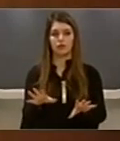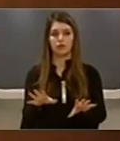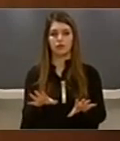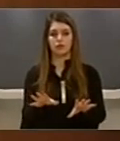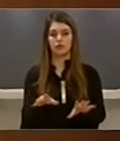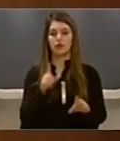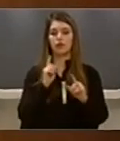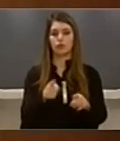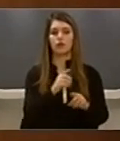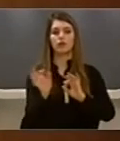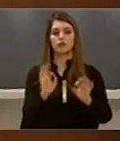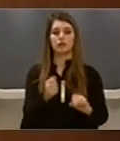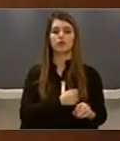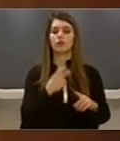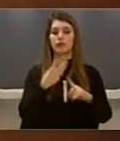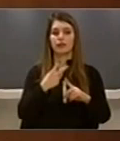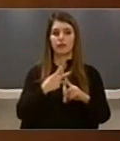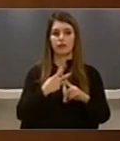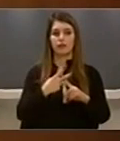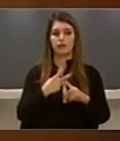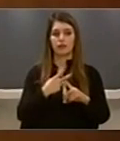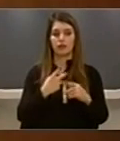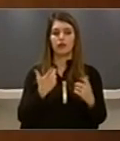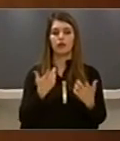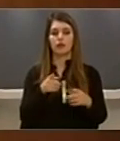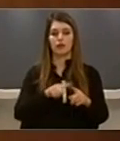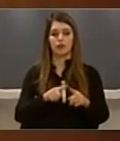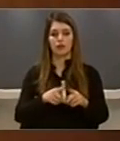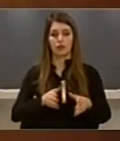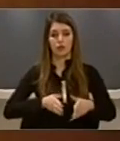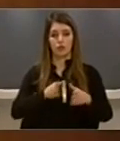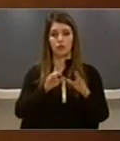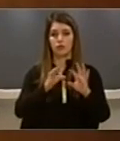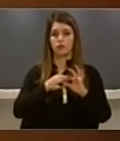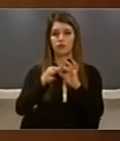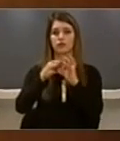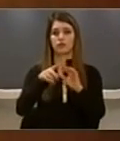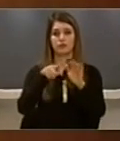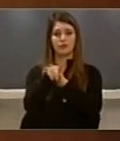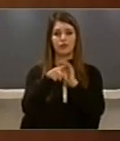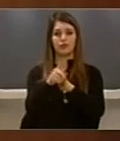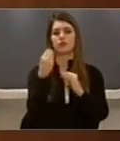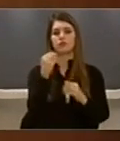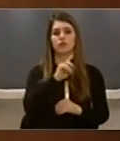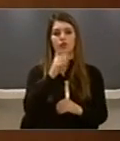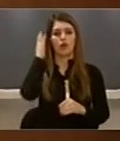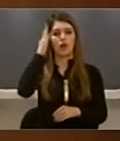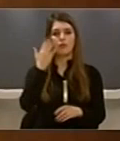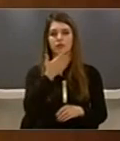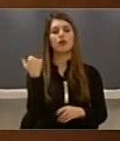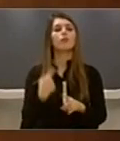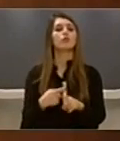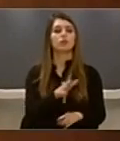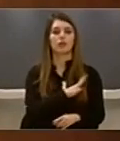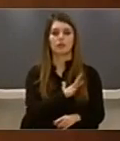Të sfiguarit në përmet medjave Medjave se marja një rruget të tjilë është e pa perspektiv Me rëzicet të mëdha